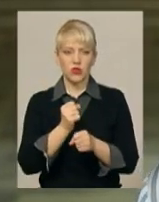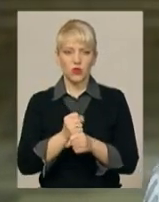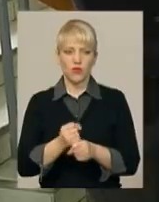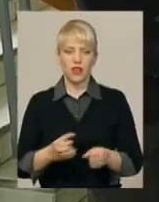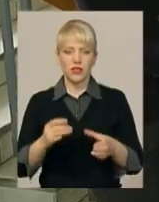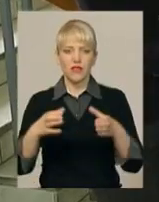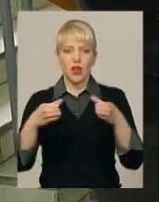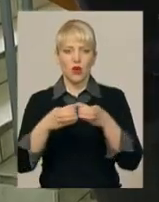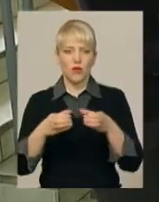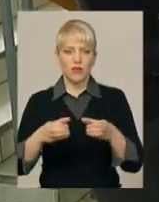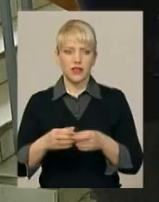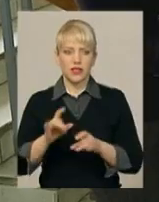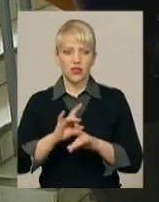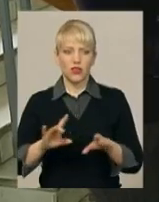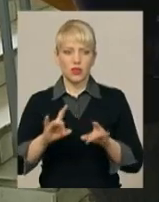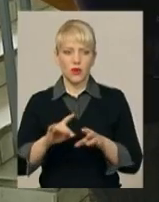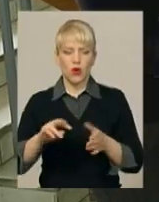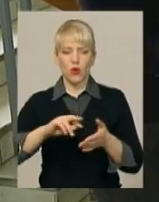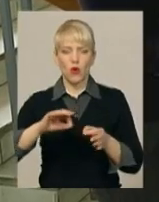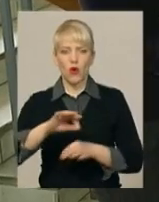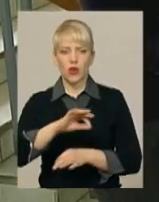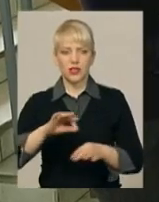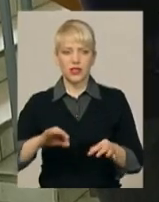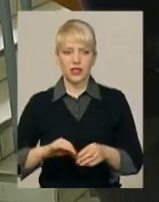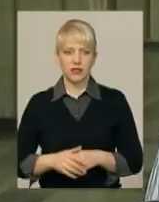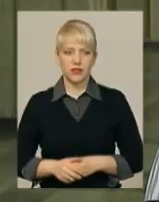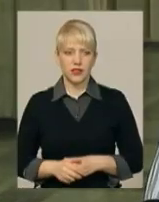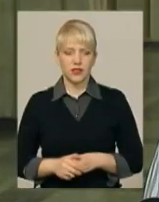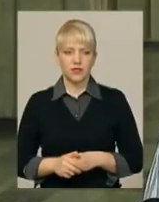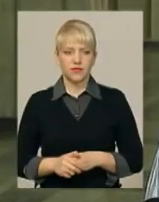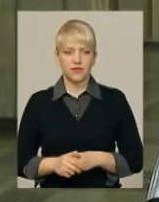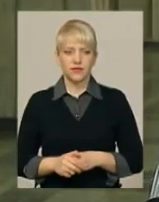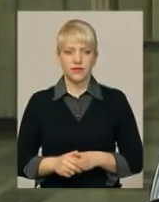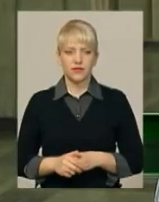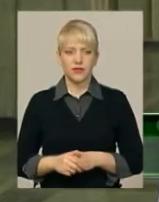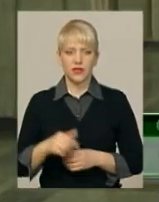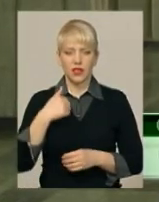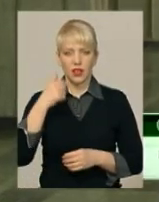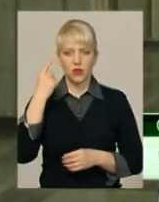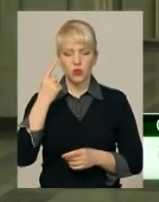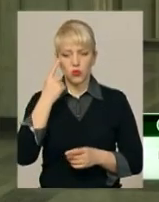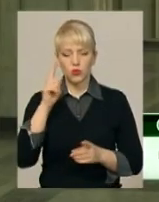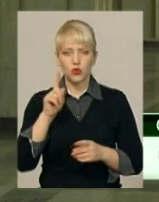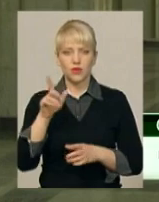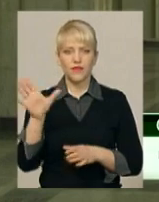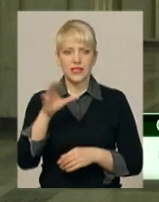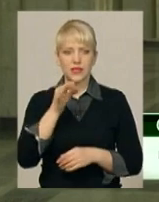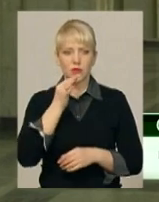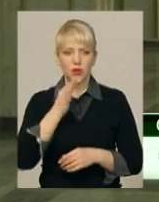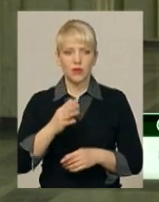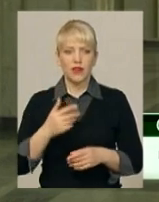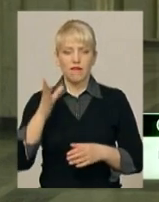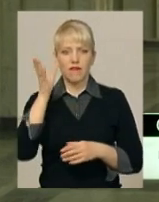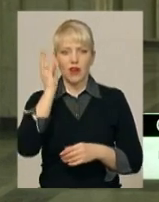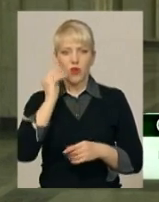координаторка Хмельницької громадської організації «Молодь за кращим майбутні» Олеся Романюк. Я думаю, що їм все припало до душі. Враховуючи те, що